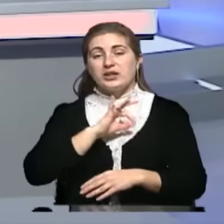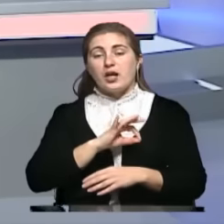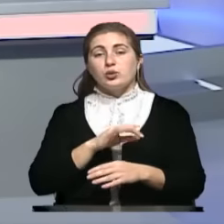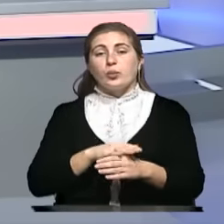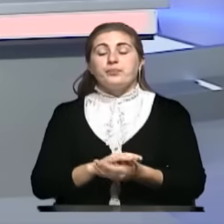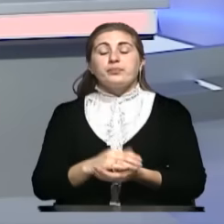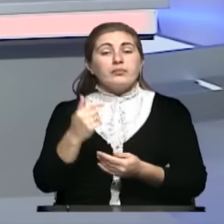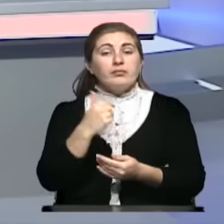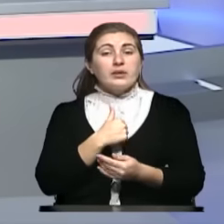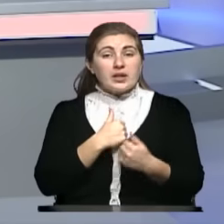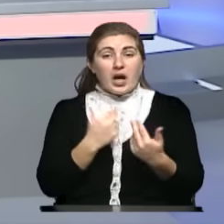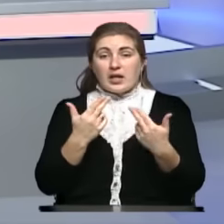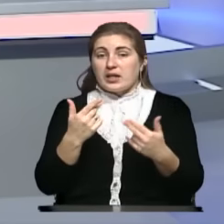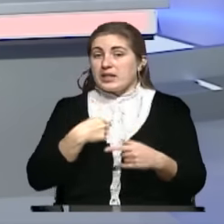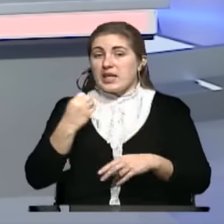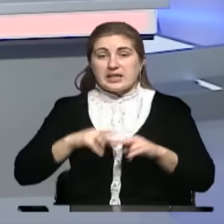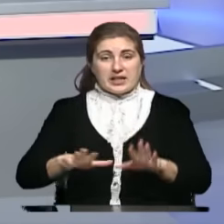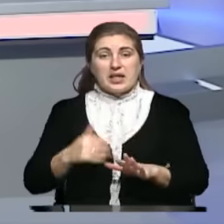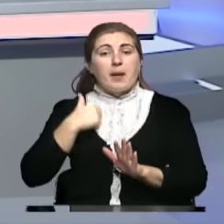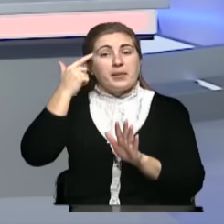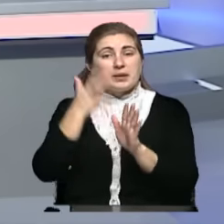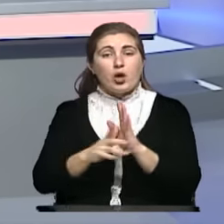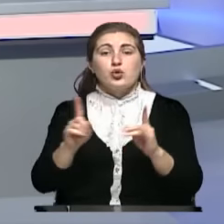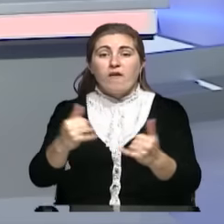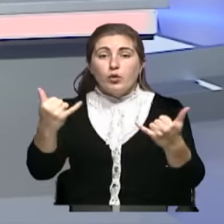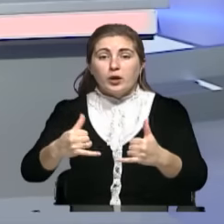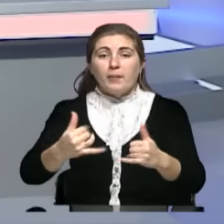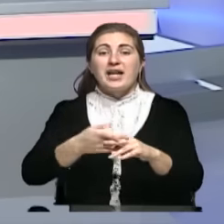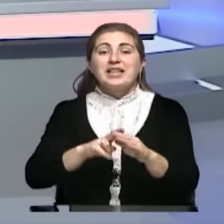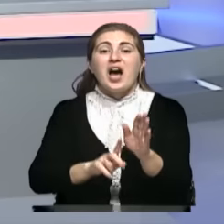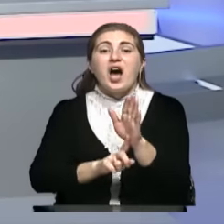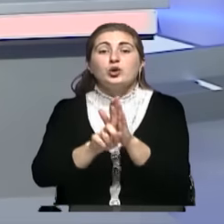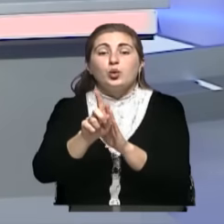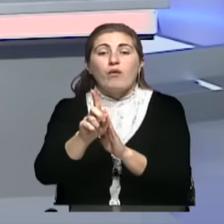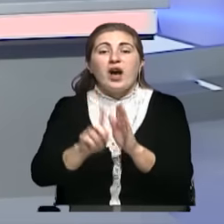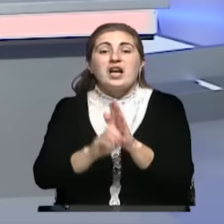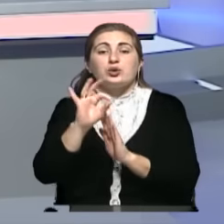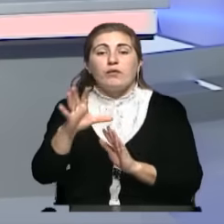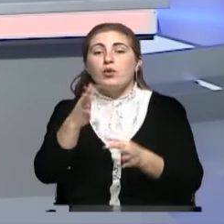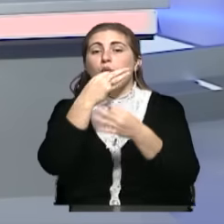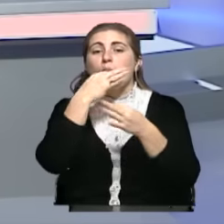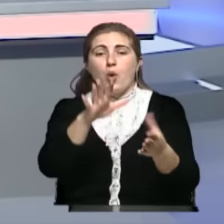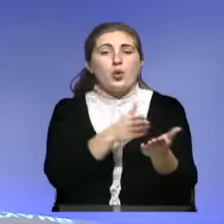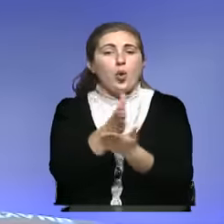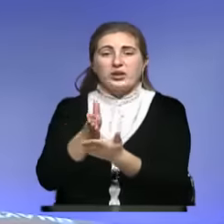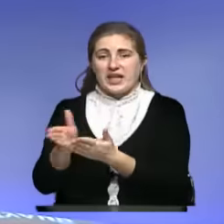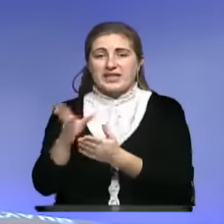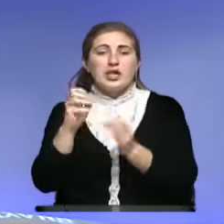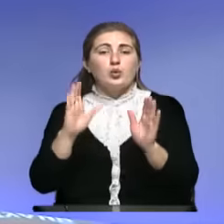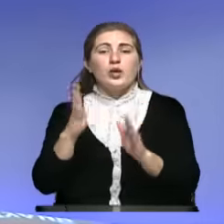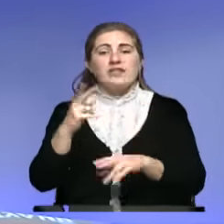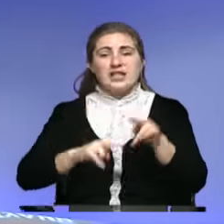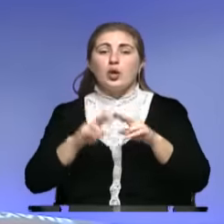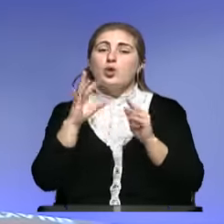даже не строитель, понимая, что фундамент это основа основ в любой отрасли, не только в строительной. Но по порядку